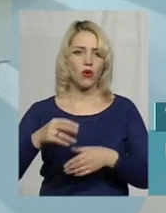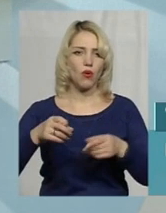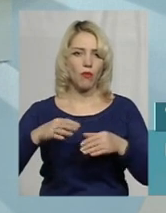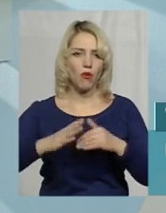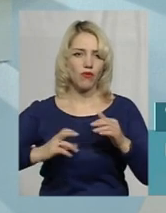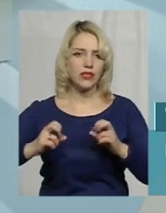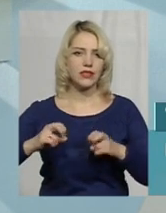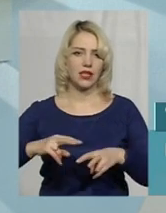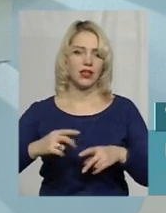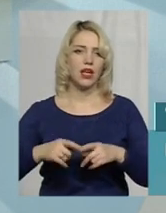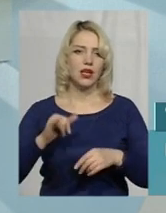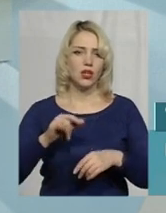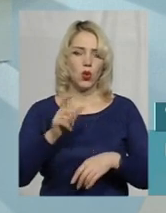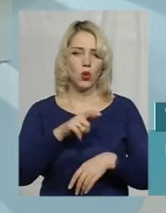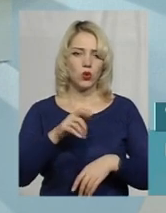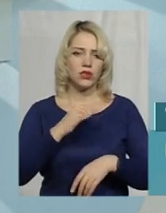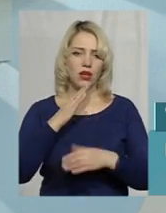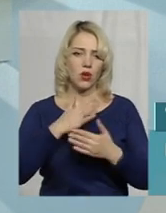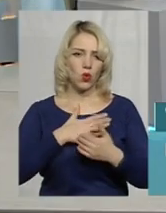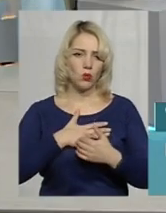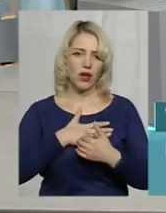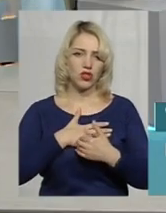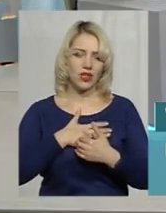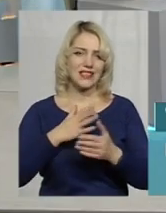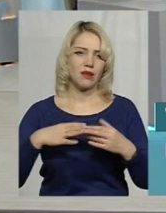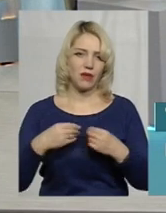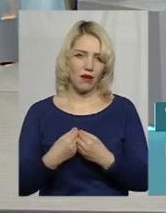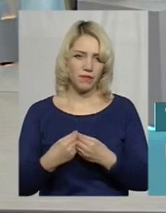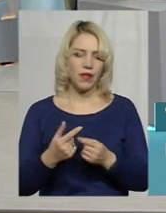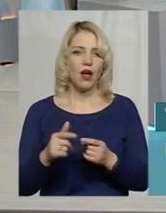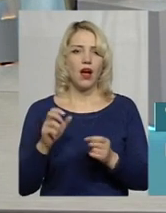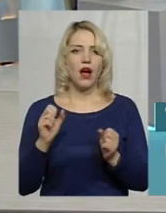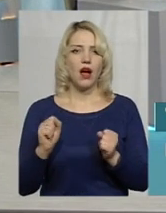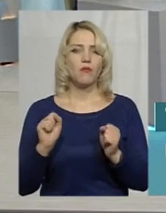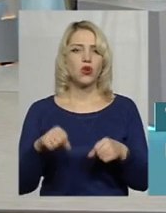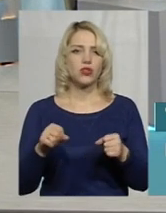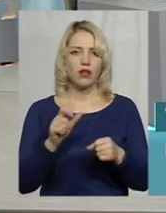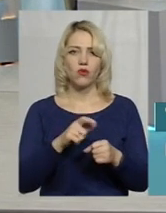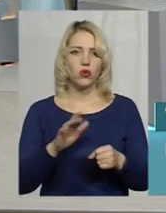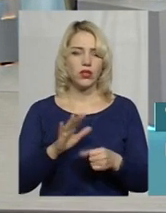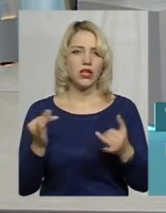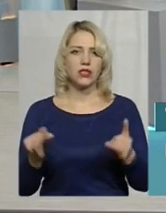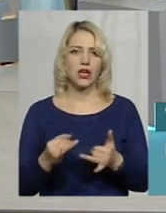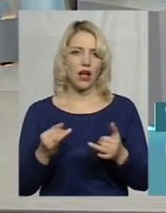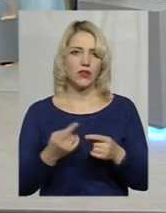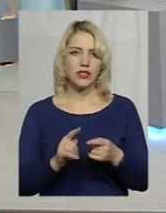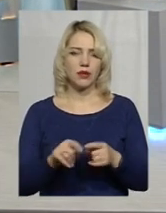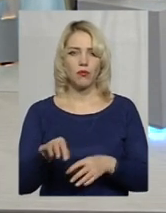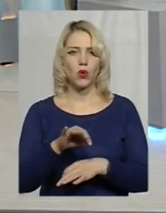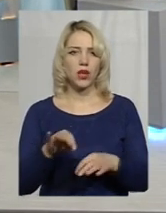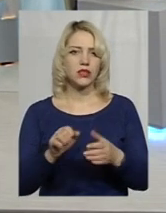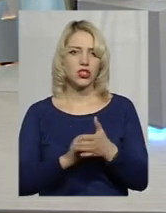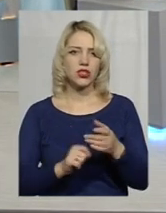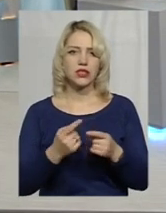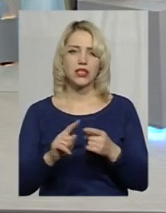тільки професійна, але ще й любцька і любляча сім'я. А можливо люди не так цікавляться цим проєктом через